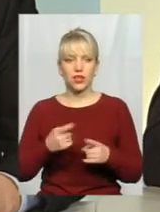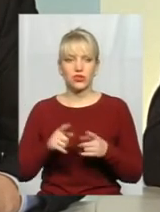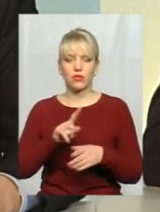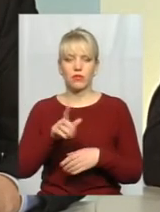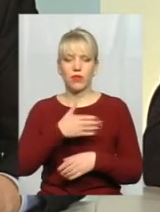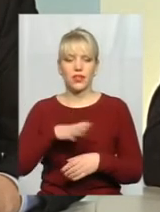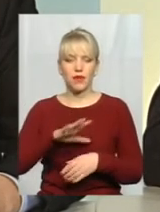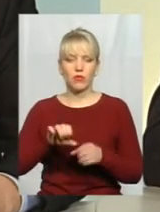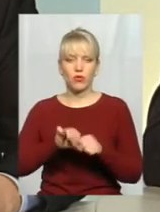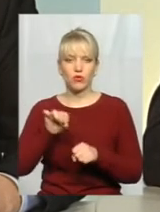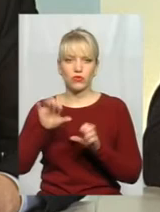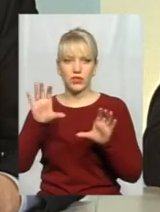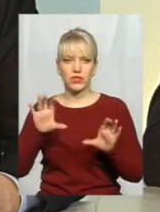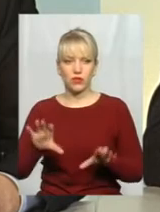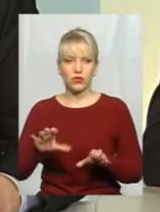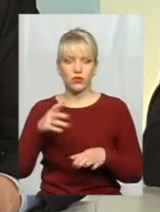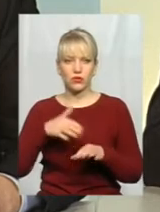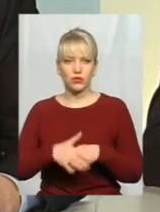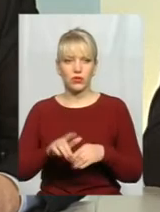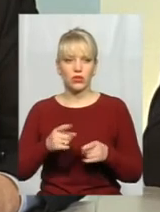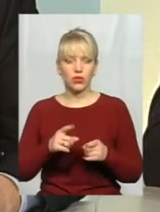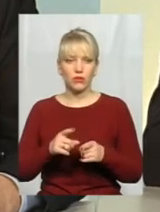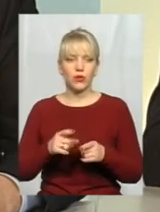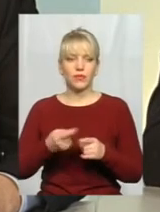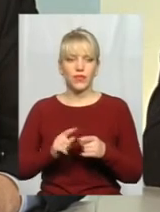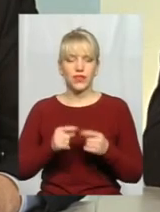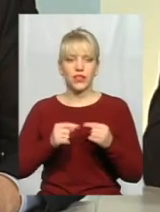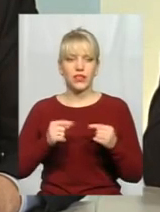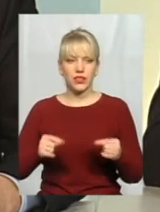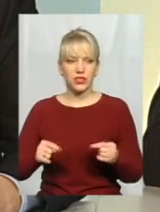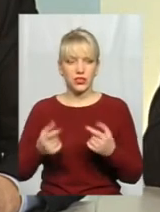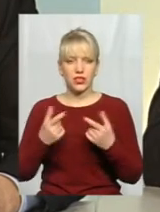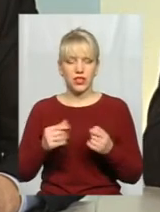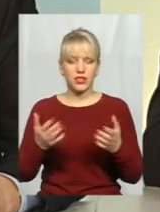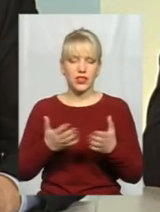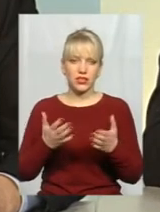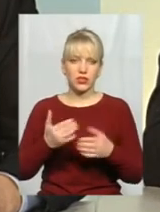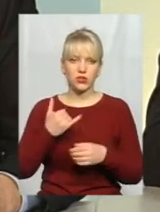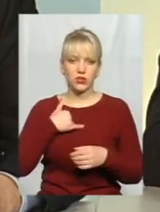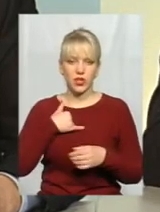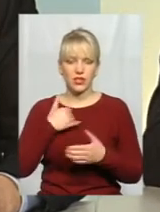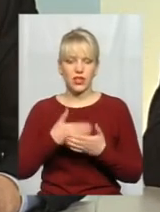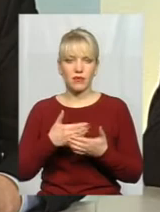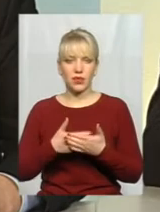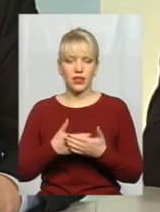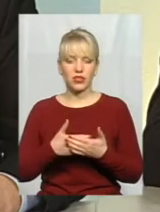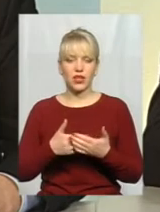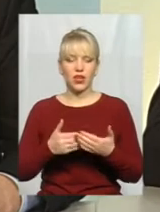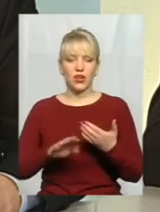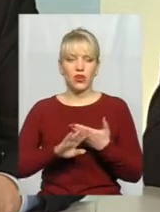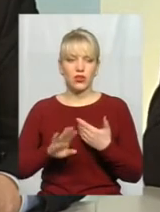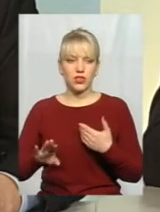разі не порушили закон. Розумієте? Тому-то і ті речі, які десь нас, наприклад, роз'єднують чи